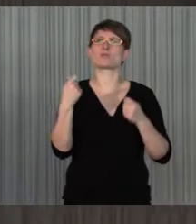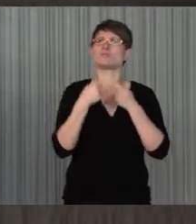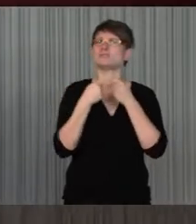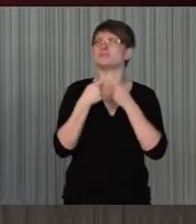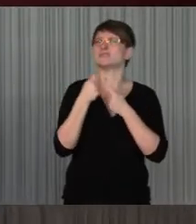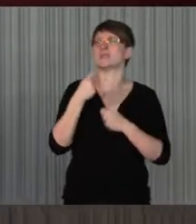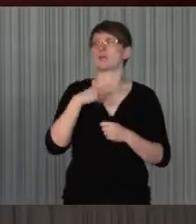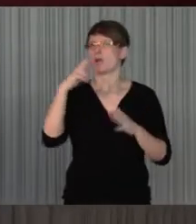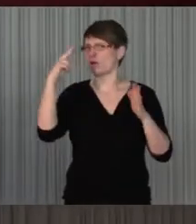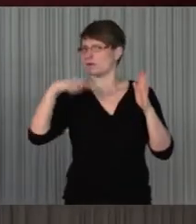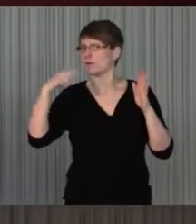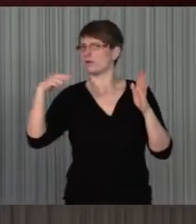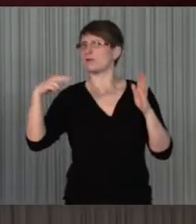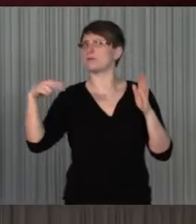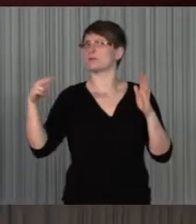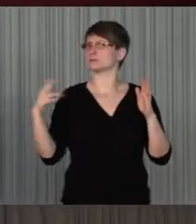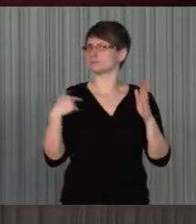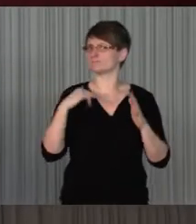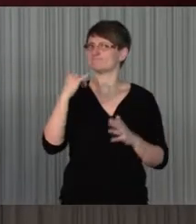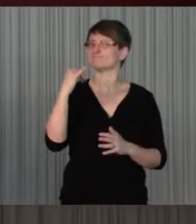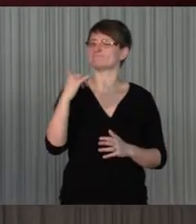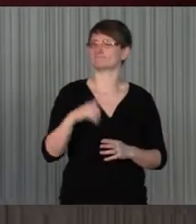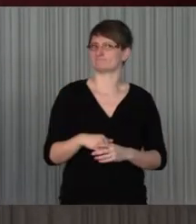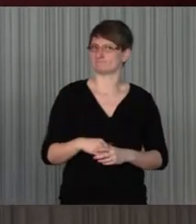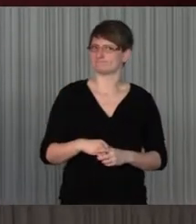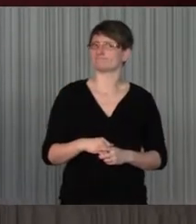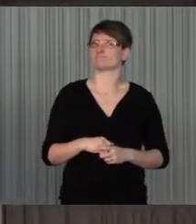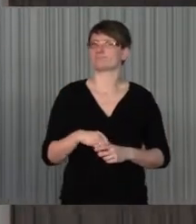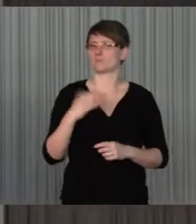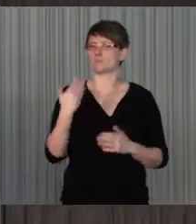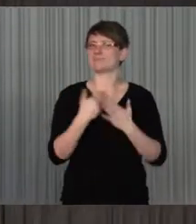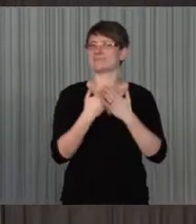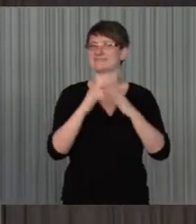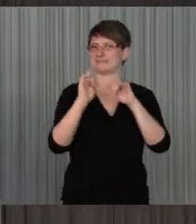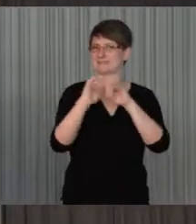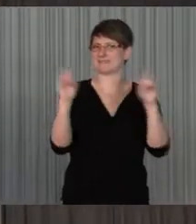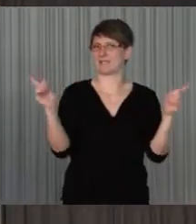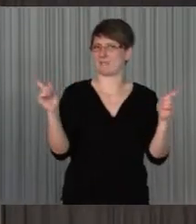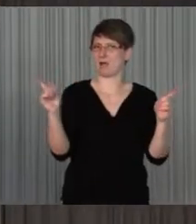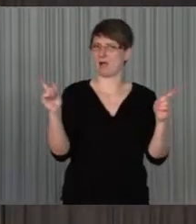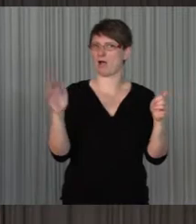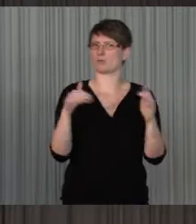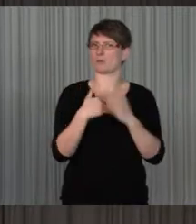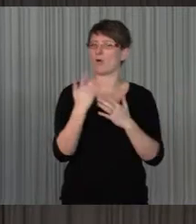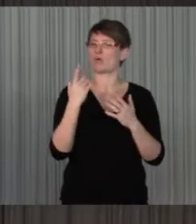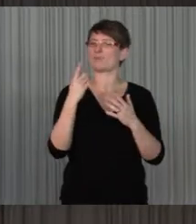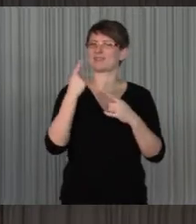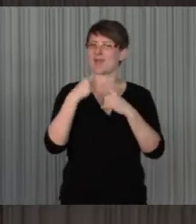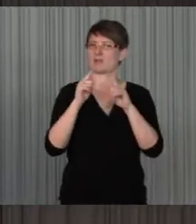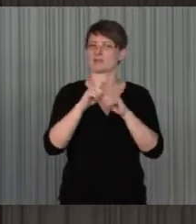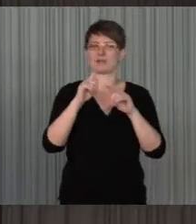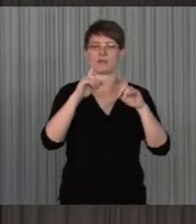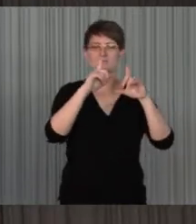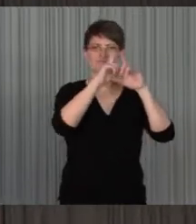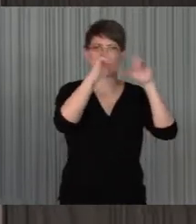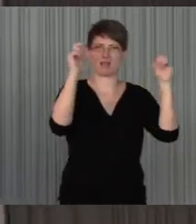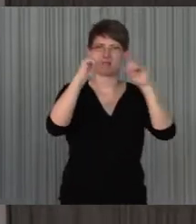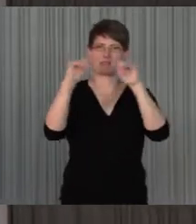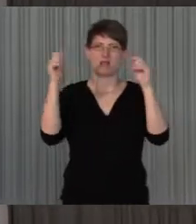und interessant zu lesen sind, und sich eben mit dem Thema den herrschenden Bildern und anderen Bildern